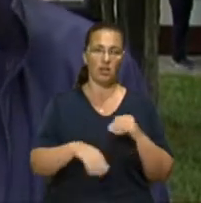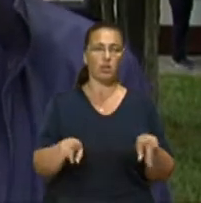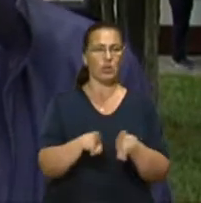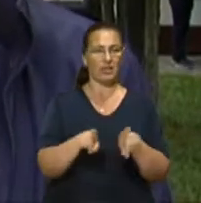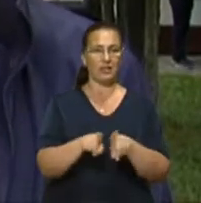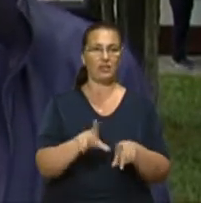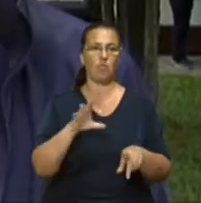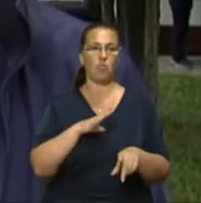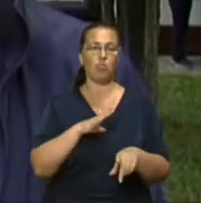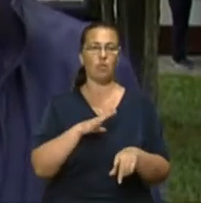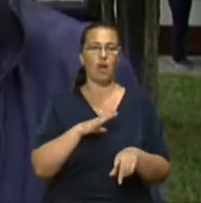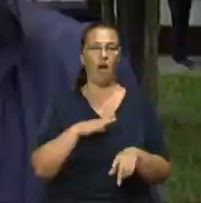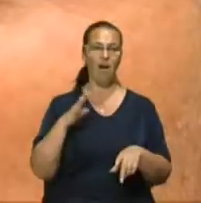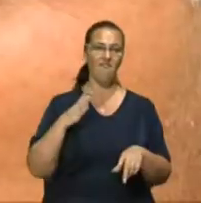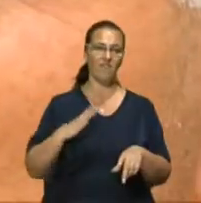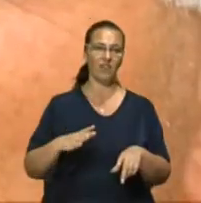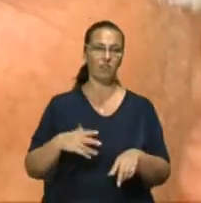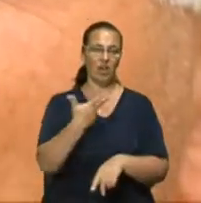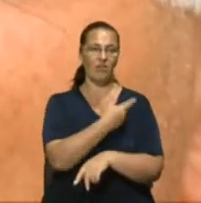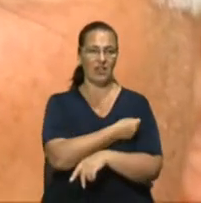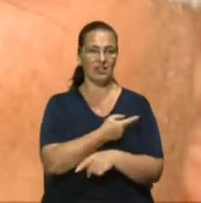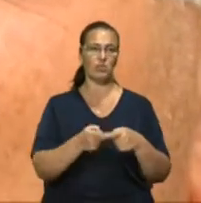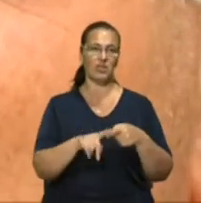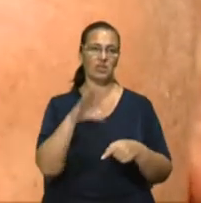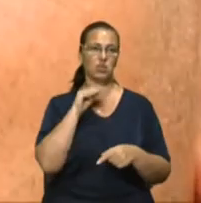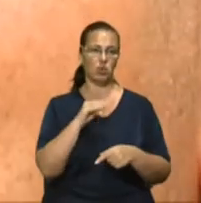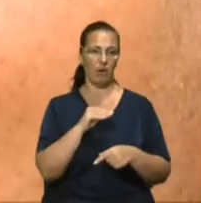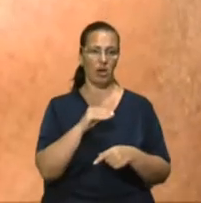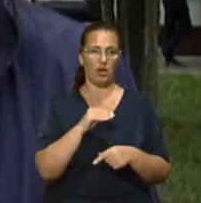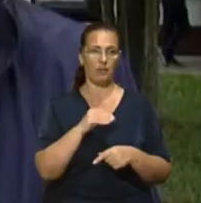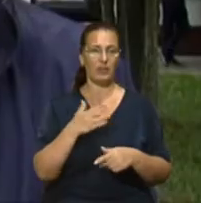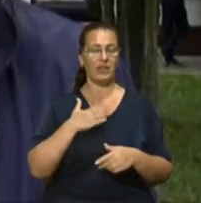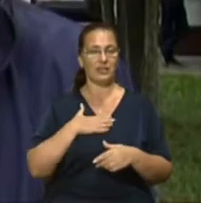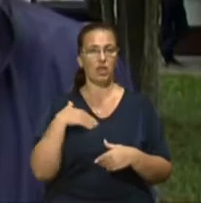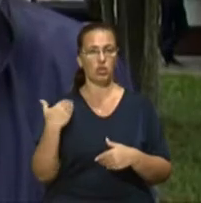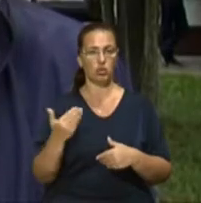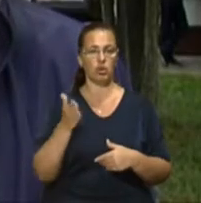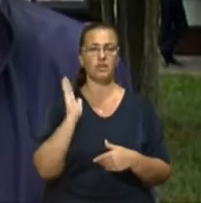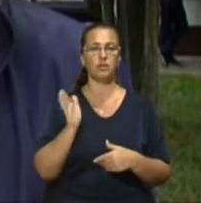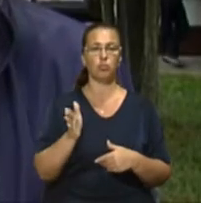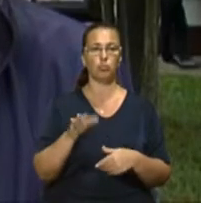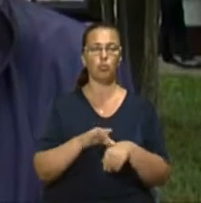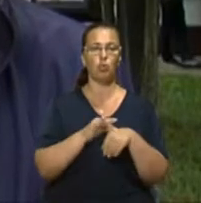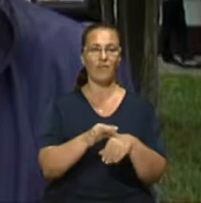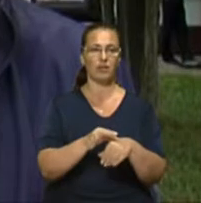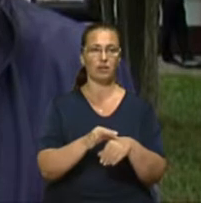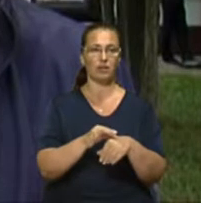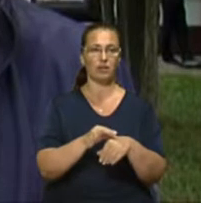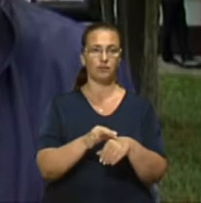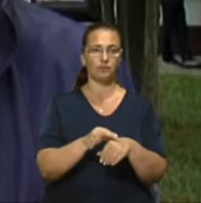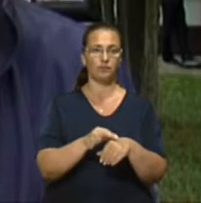вакцинація даних собак. З нашої сторони будуть проведені